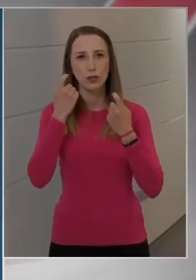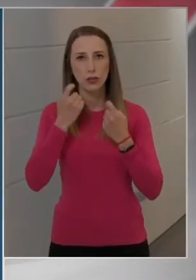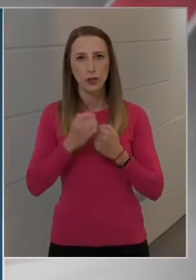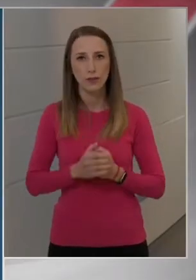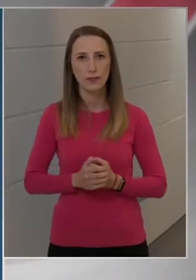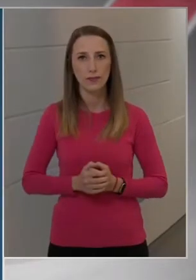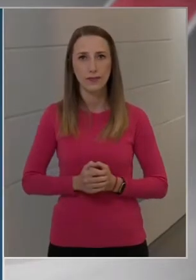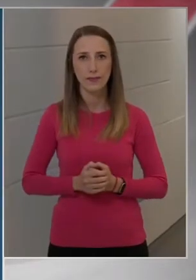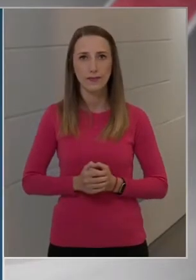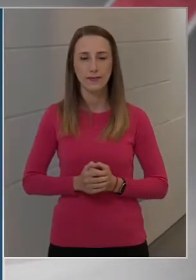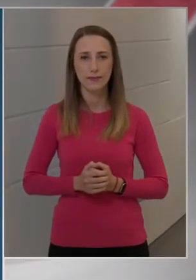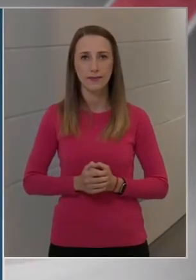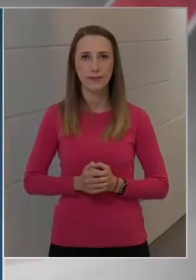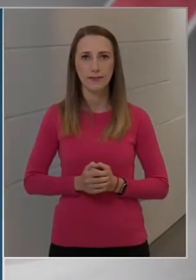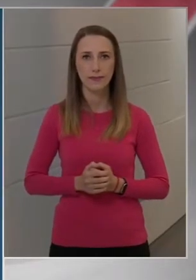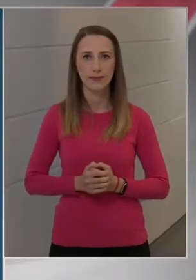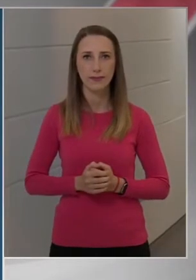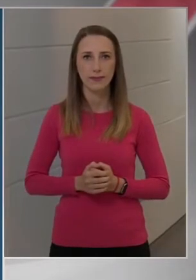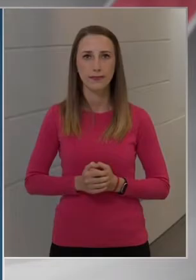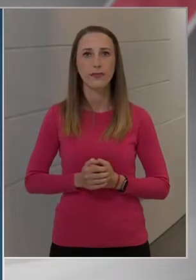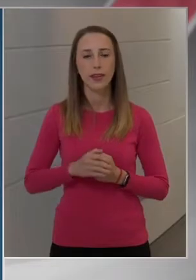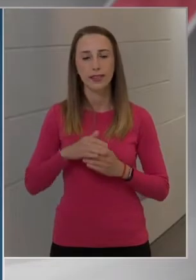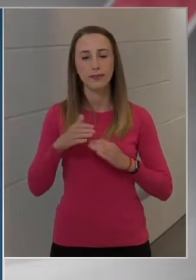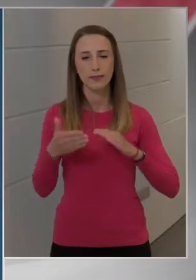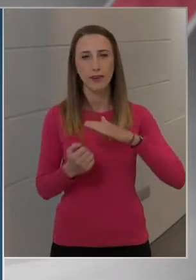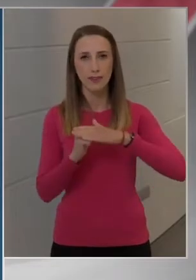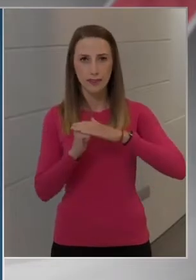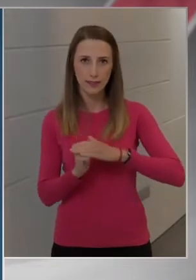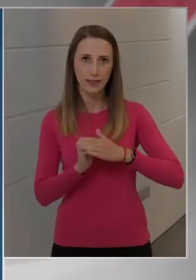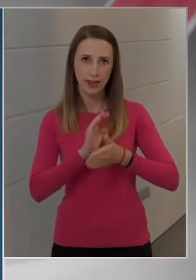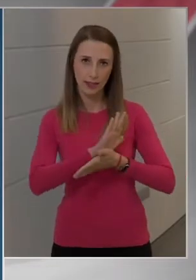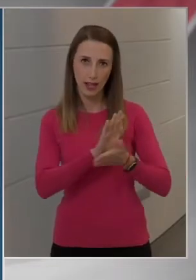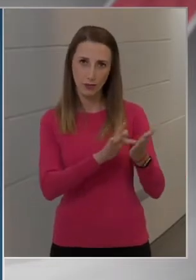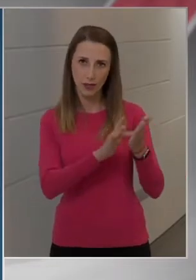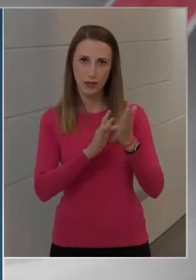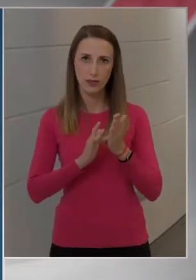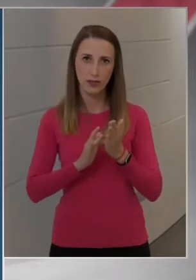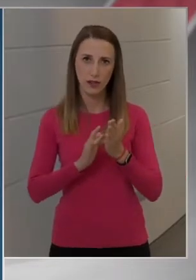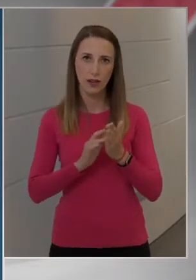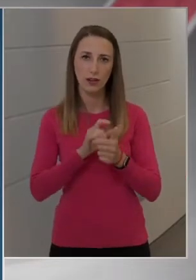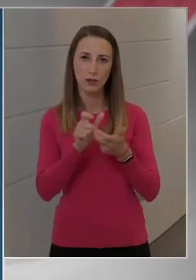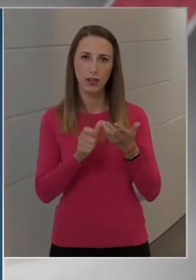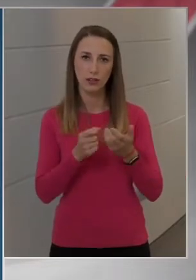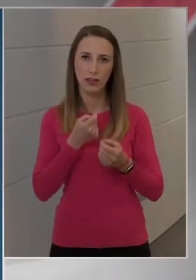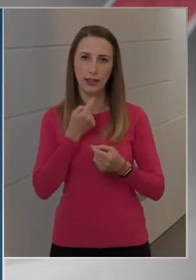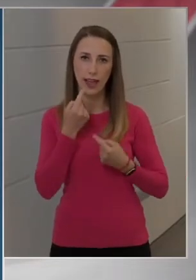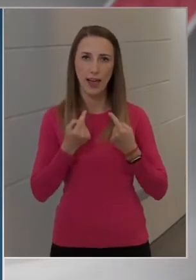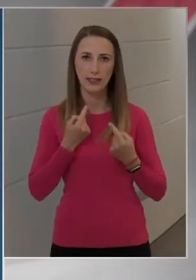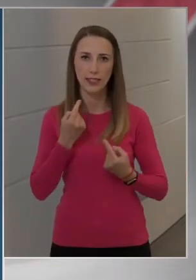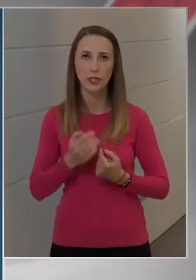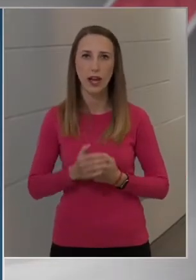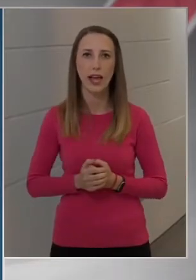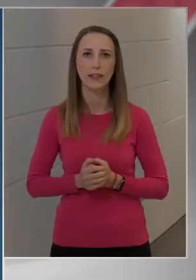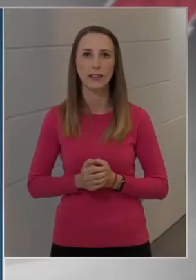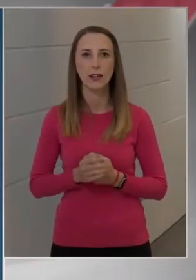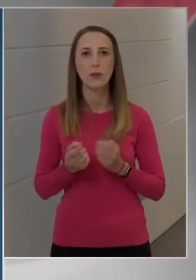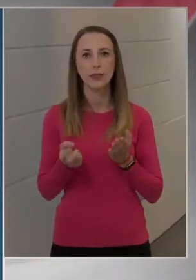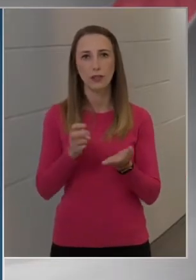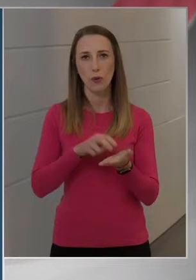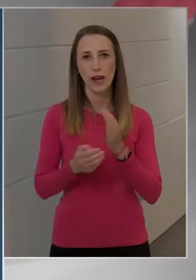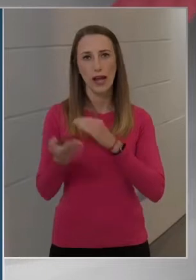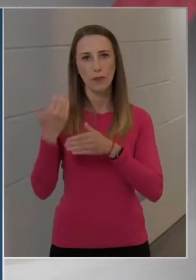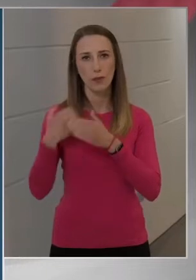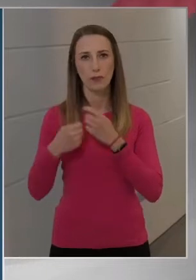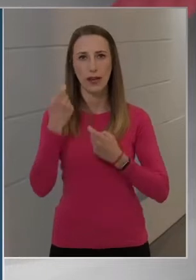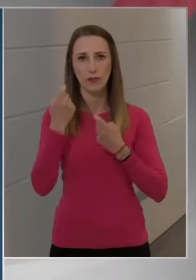ez alátámasztja azokat a kielentéseket, amelyeket korábban megfogalmaztam,